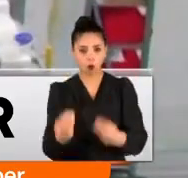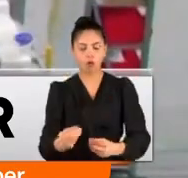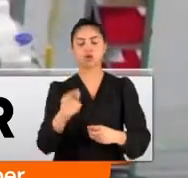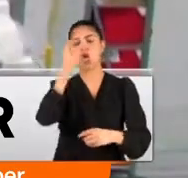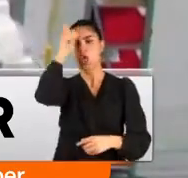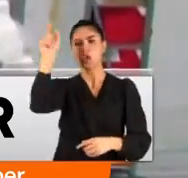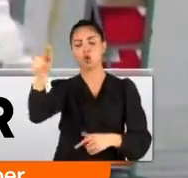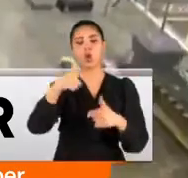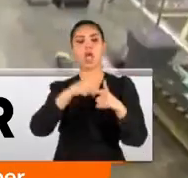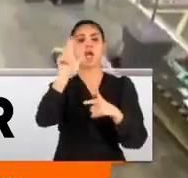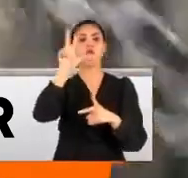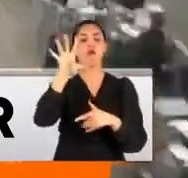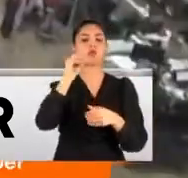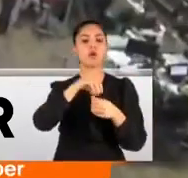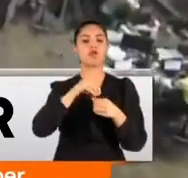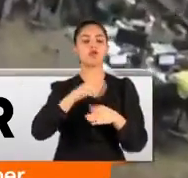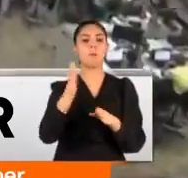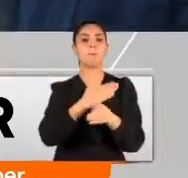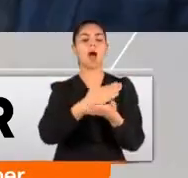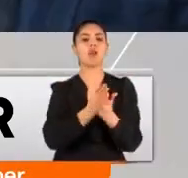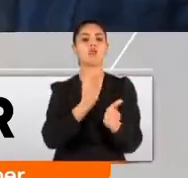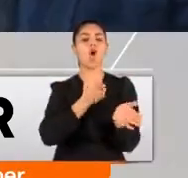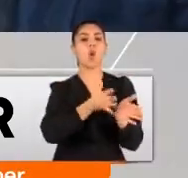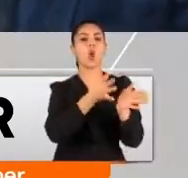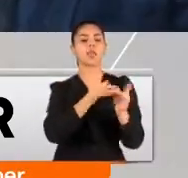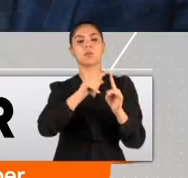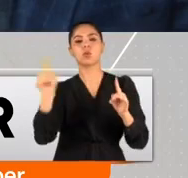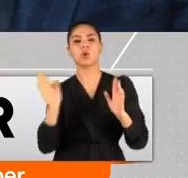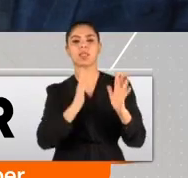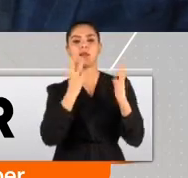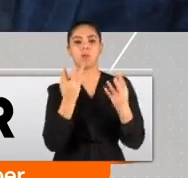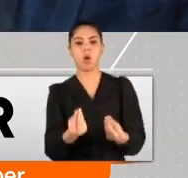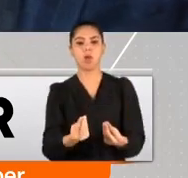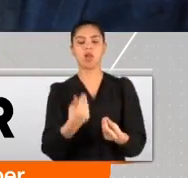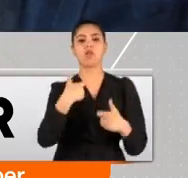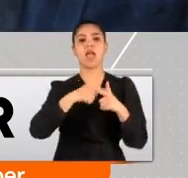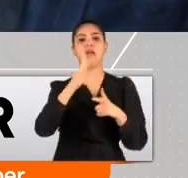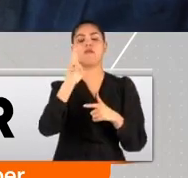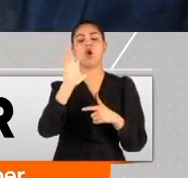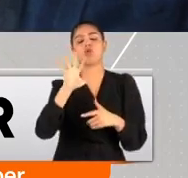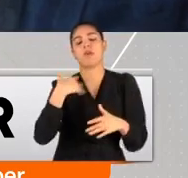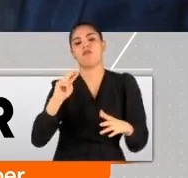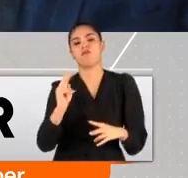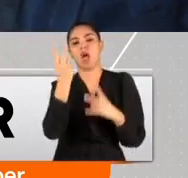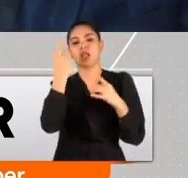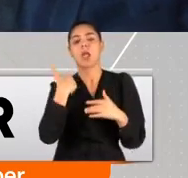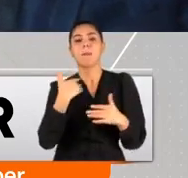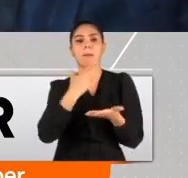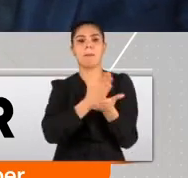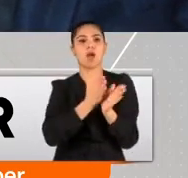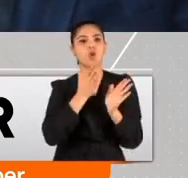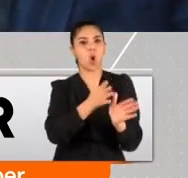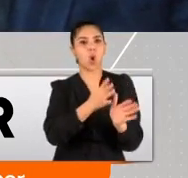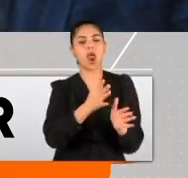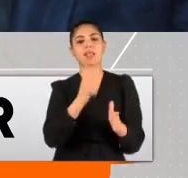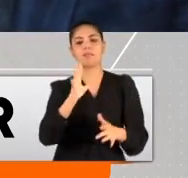F-35 için parça üretim süreci de devam edecek. F-35'lerden vazgeçmemize rağmen F-35 parçası üretmeye devam